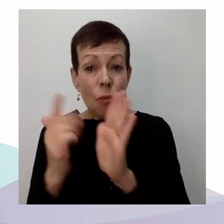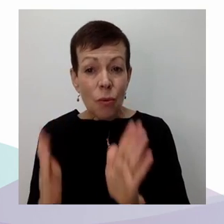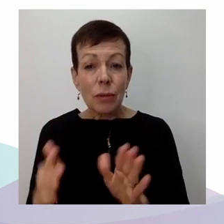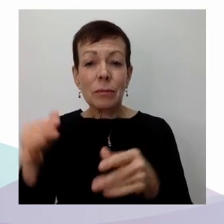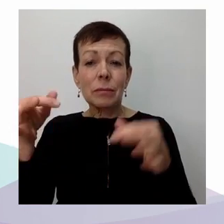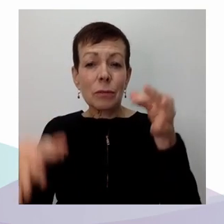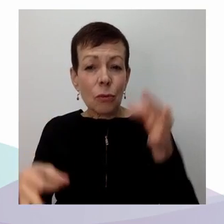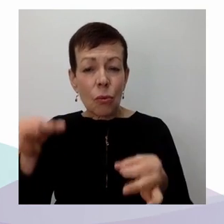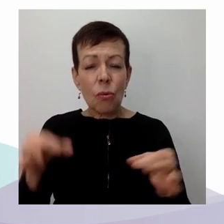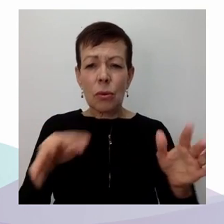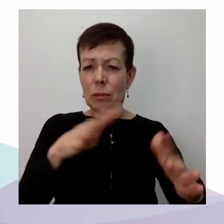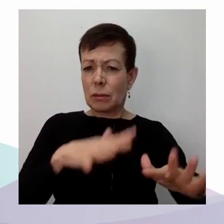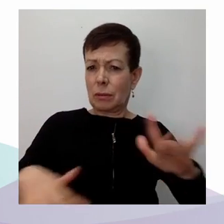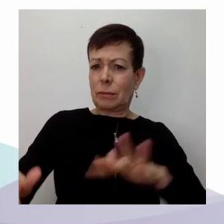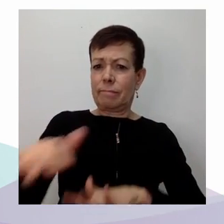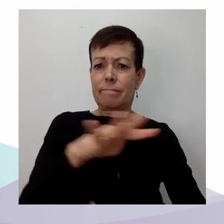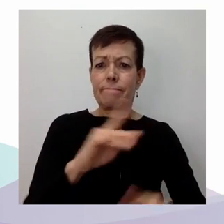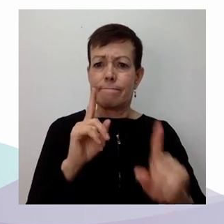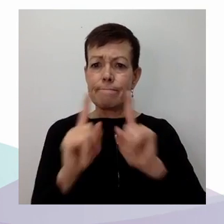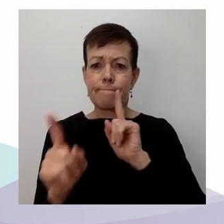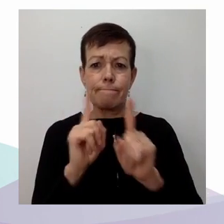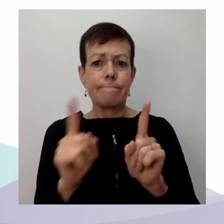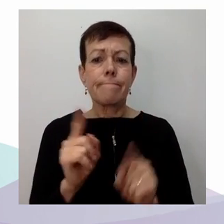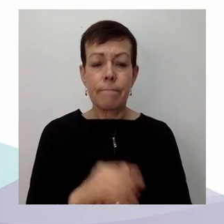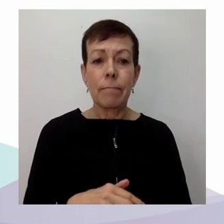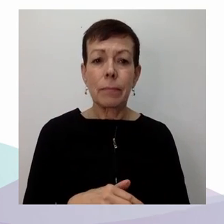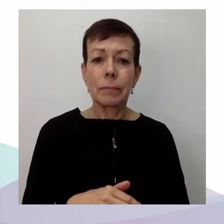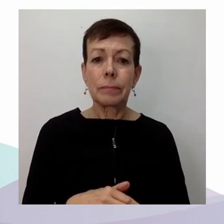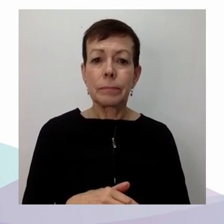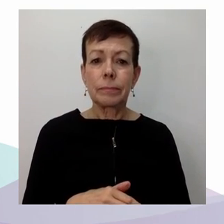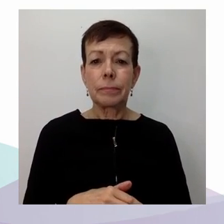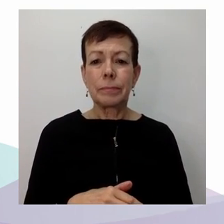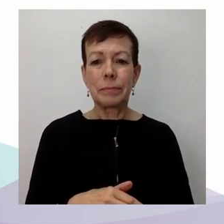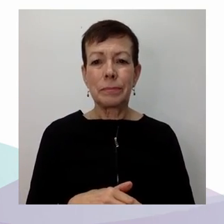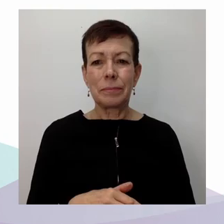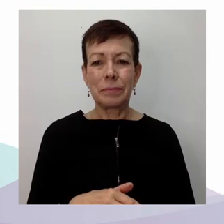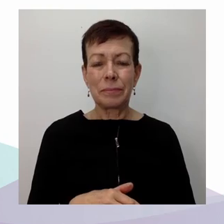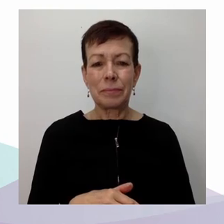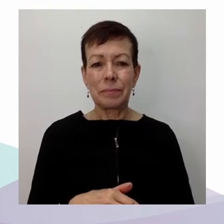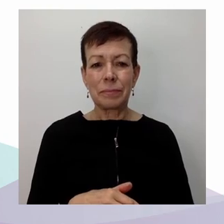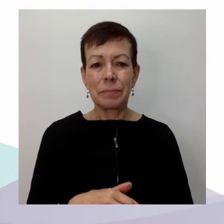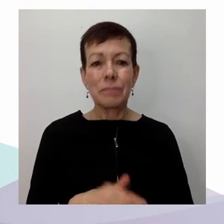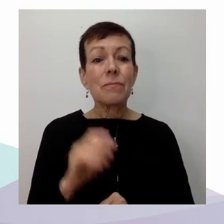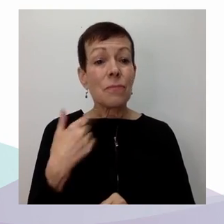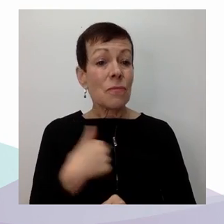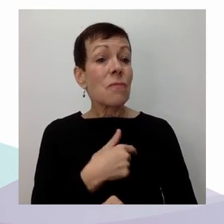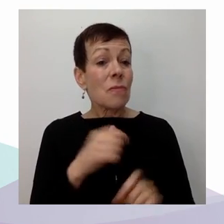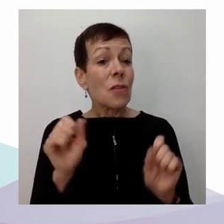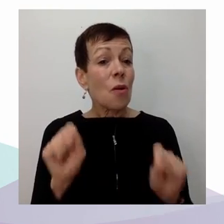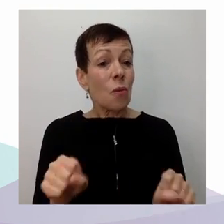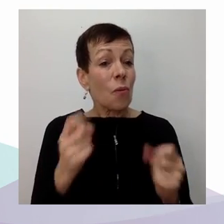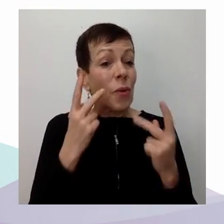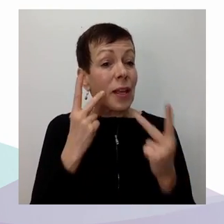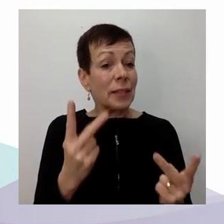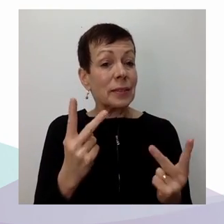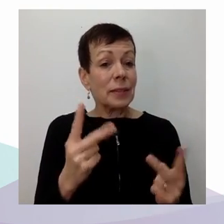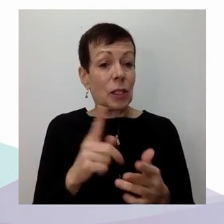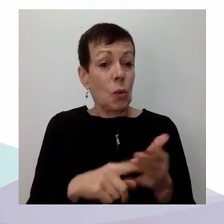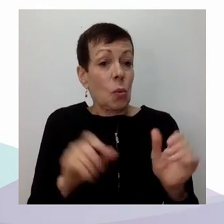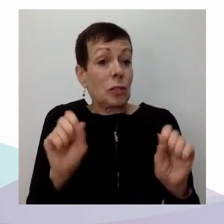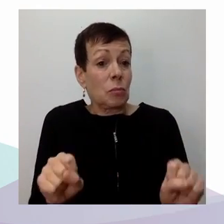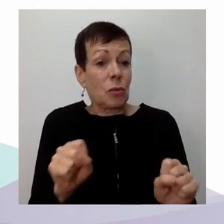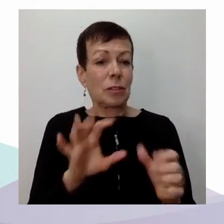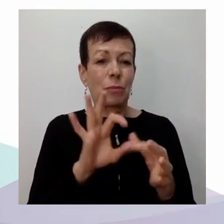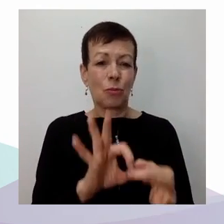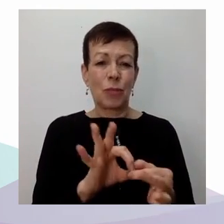ouvertures pour faire pénétrer les droits économiques, sociaux et culturels. Merci. là, maintenant, je vais lire